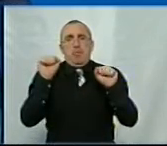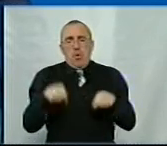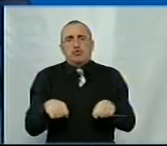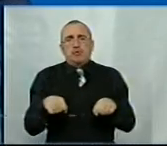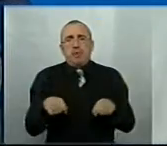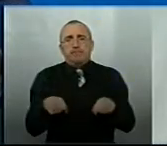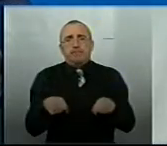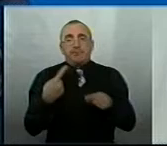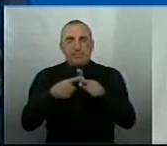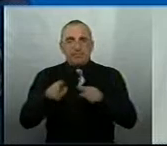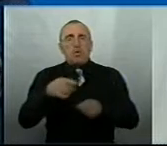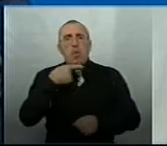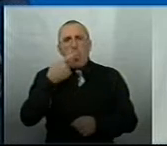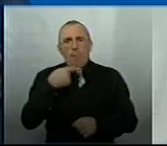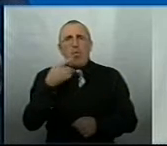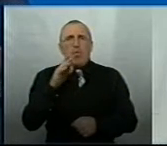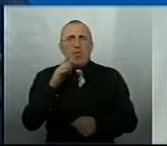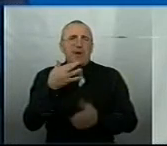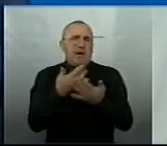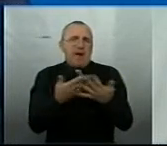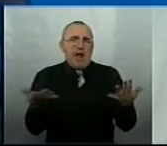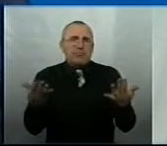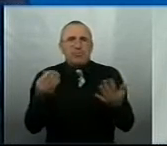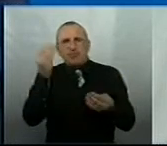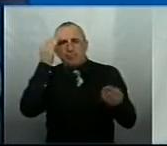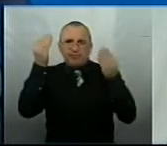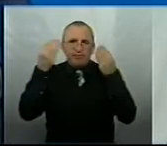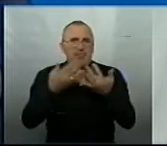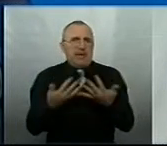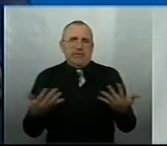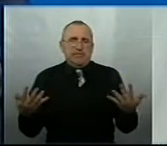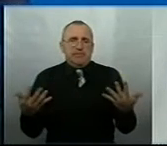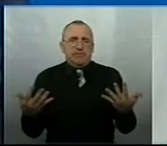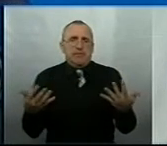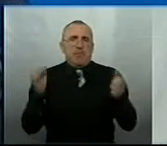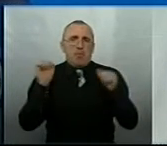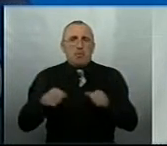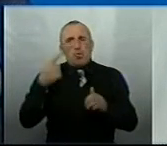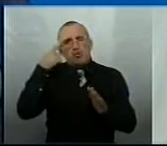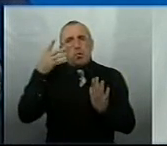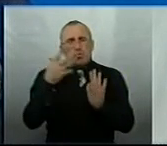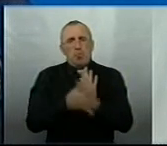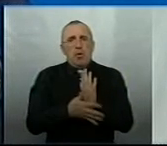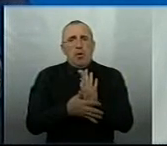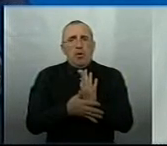про це говорити з різних позицій, і можна, зрозуміло,